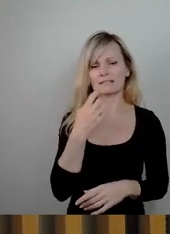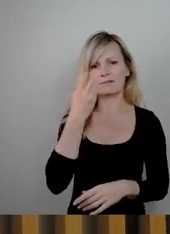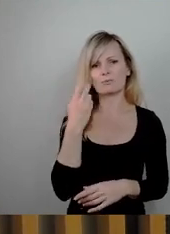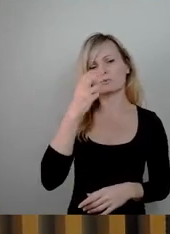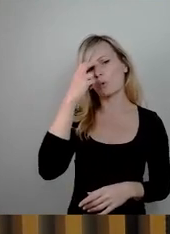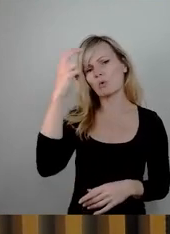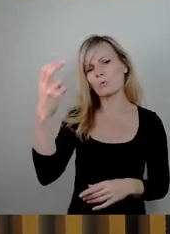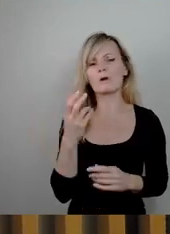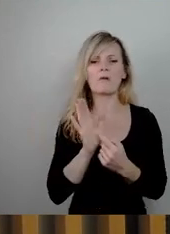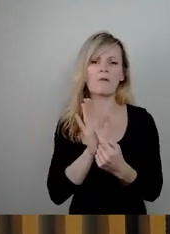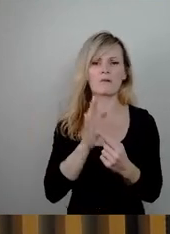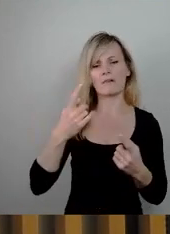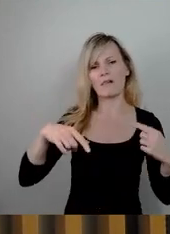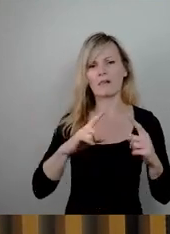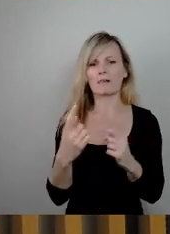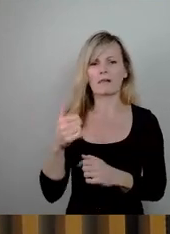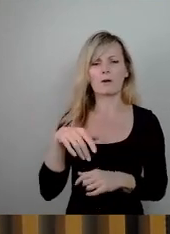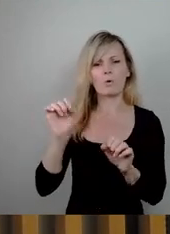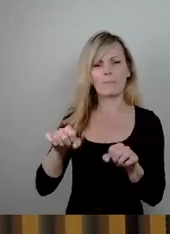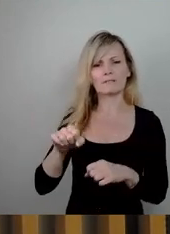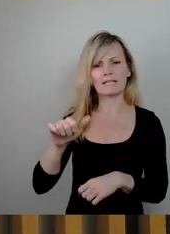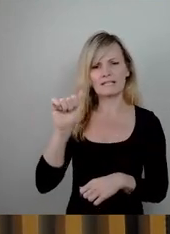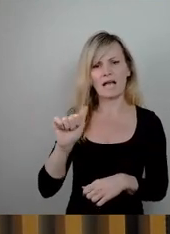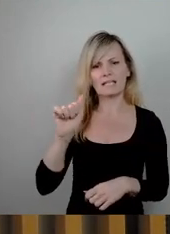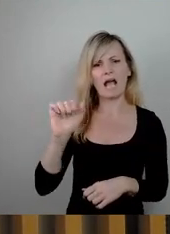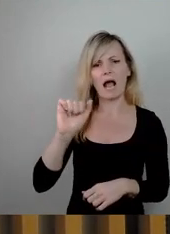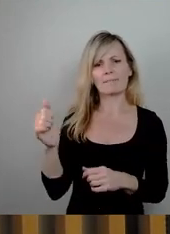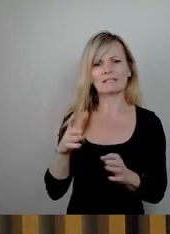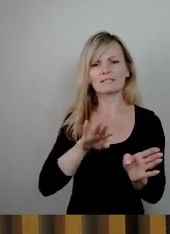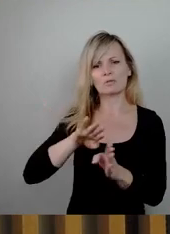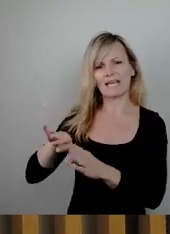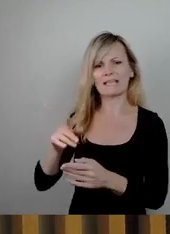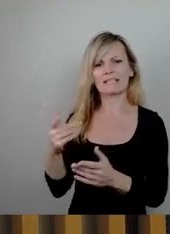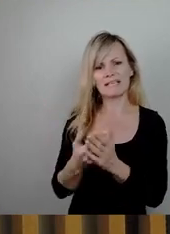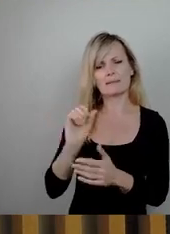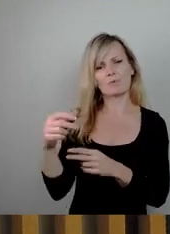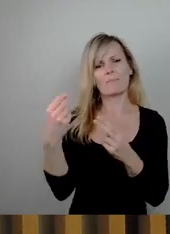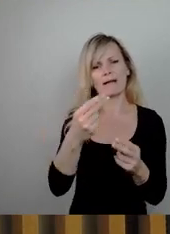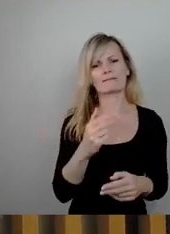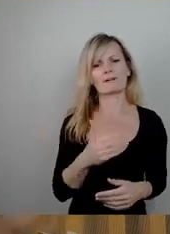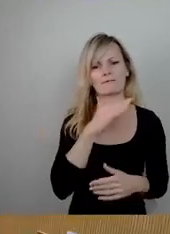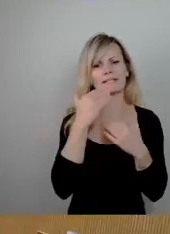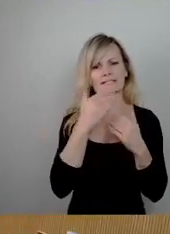um die Kompetenz von Anja Abel zur Seite zu schieben. Und deswegen muss ich das hier nochmal erwidern. Vielen Dank für die Aufmerksamkeit.